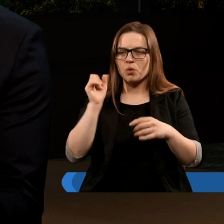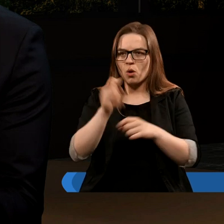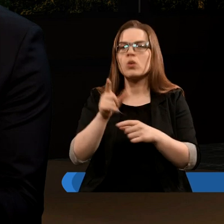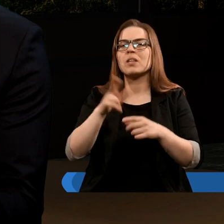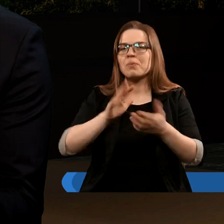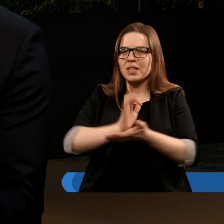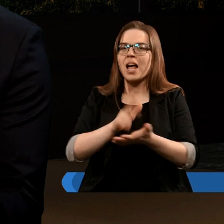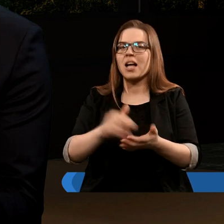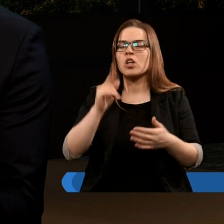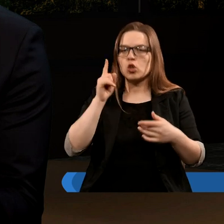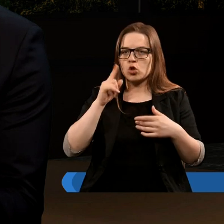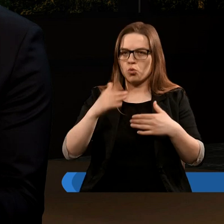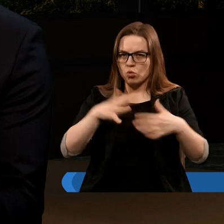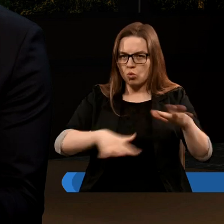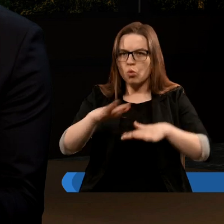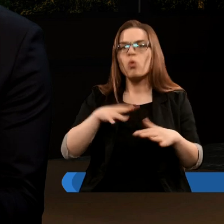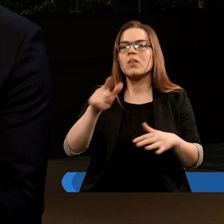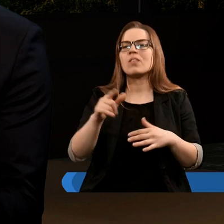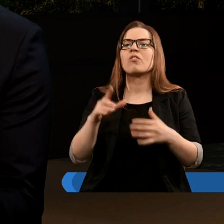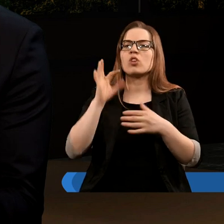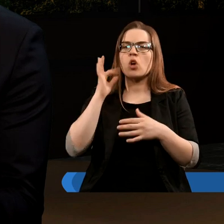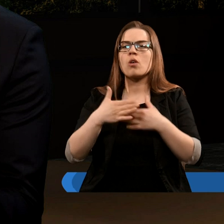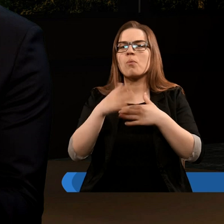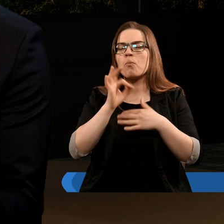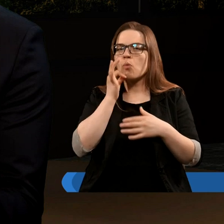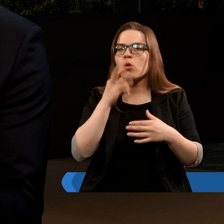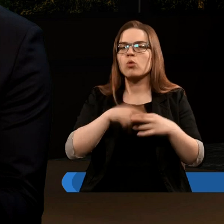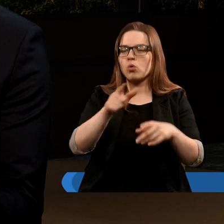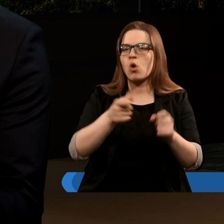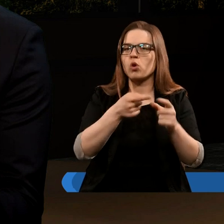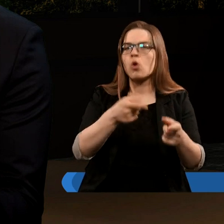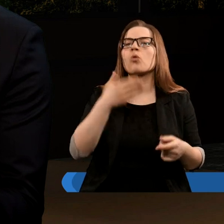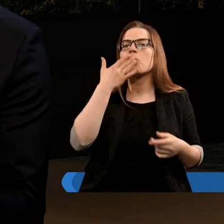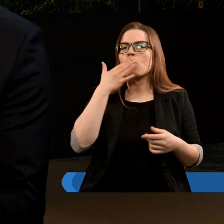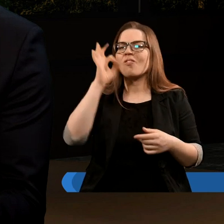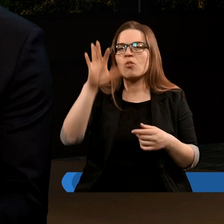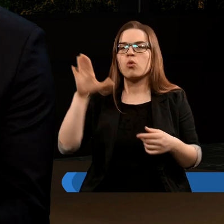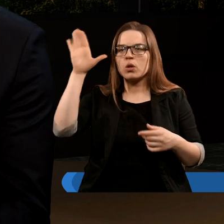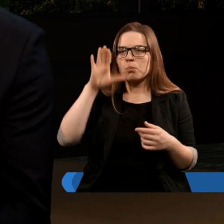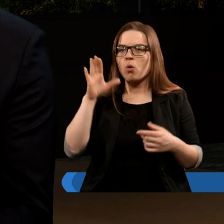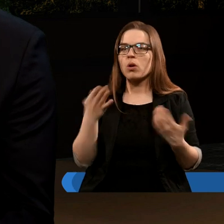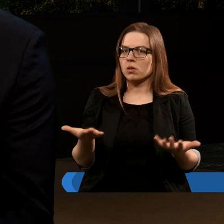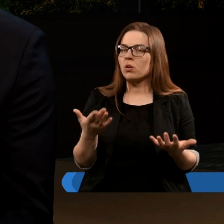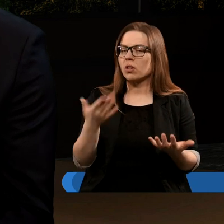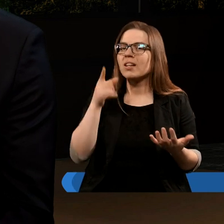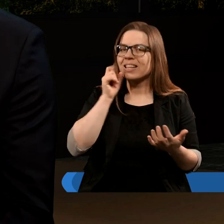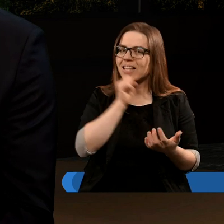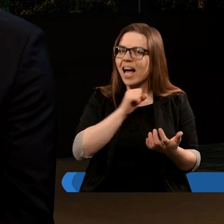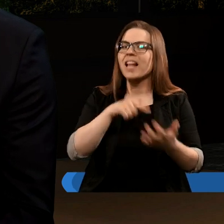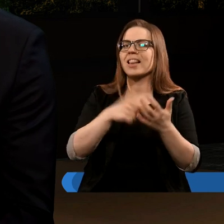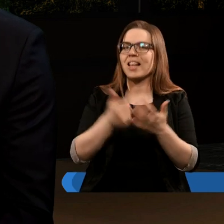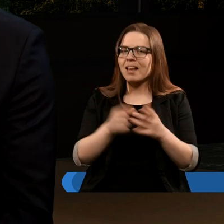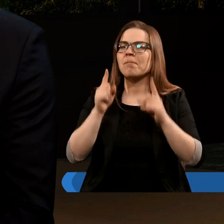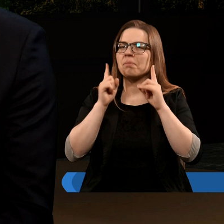przygnębioną na duchu wezwał Cię Pan, jak żonę z młodości, którą się odrzuciło, mówi Twój Bóg. Czyli faktycznie Stary